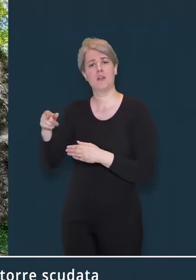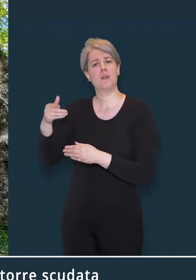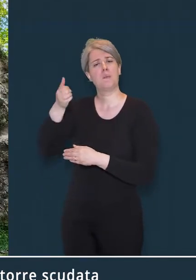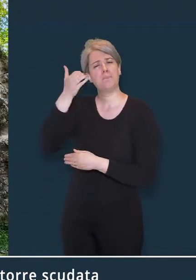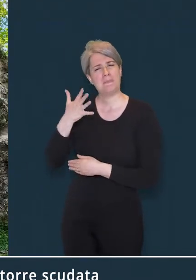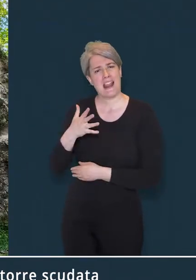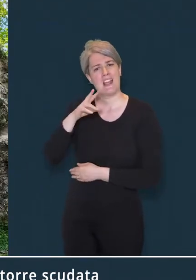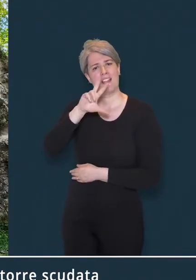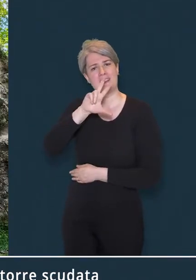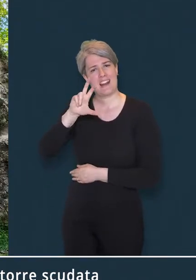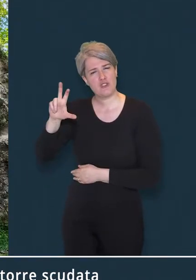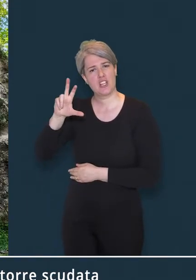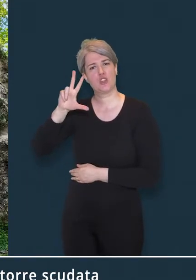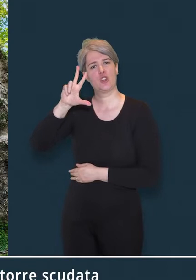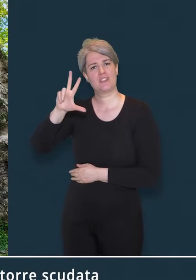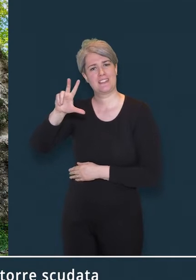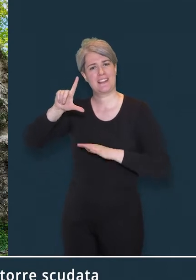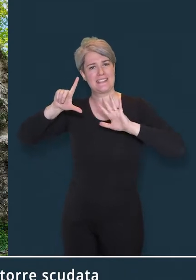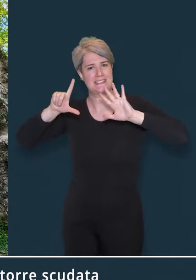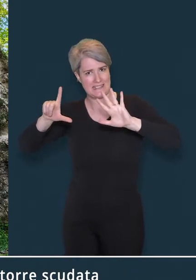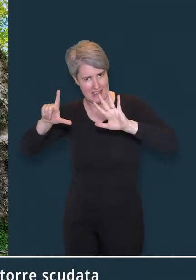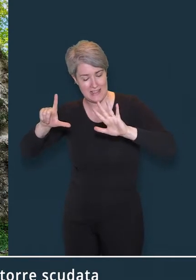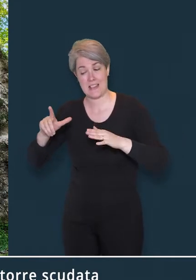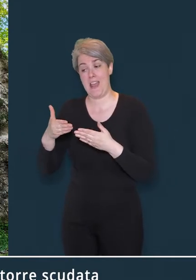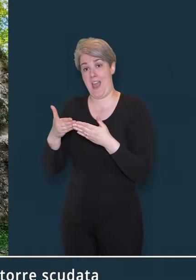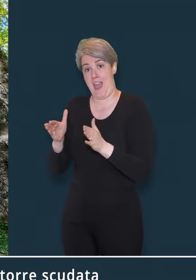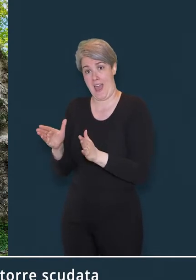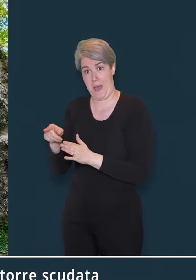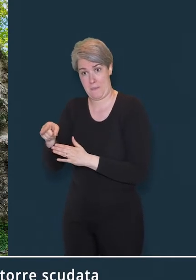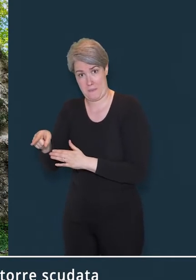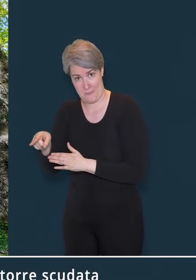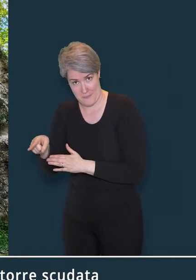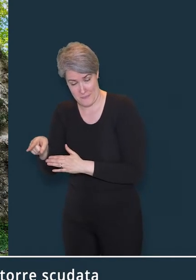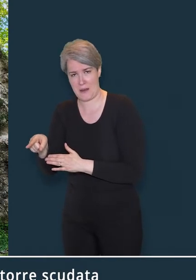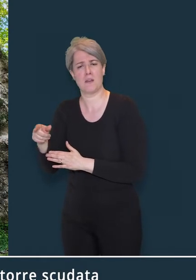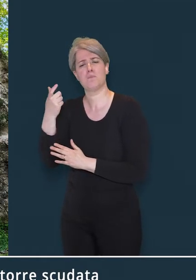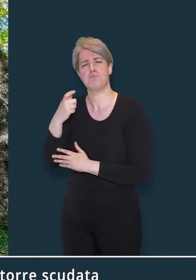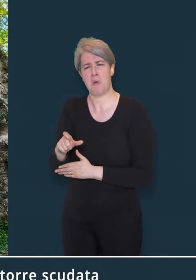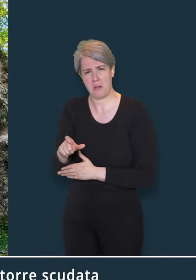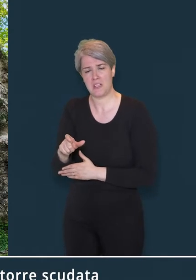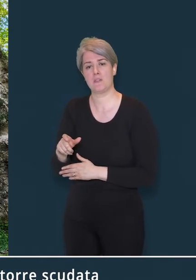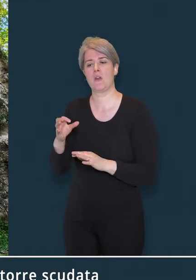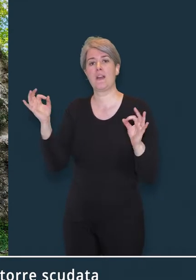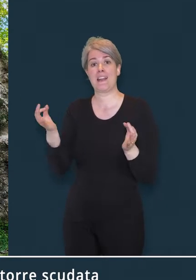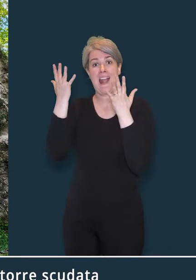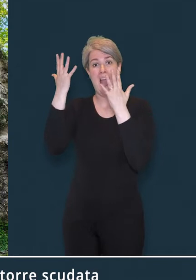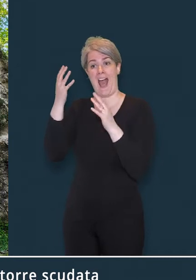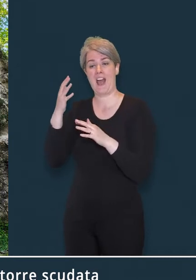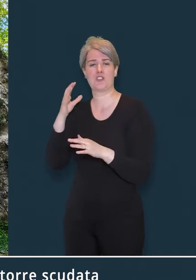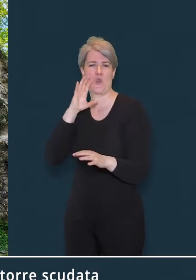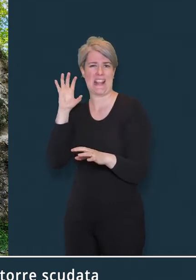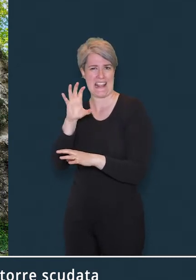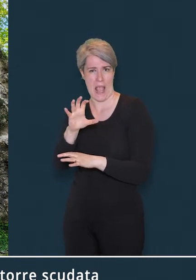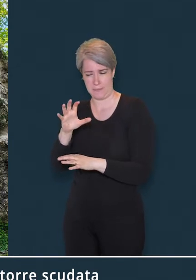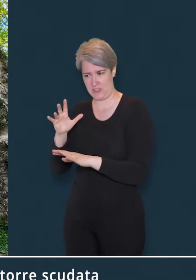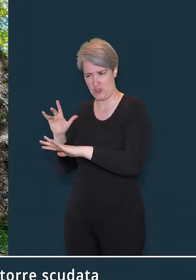aperta nel 1337 su una precedente torre scudata per essere utilizzata